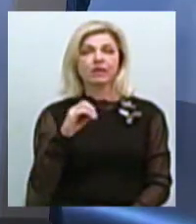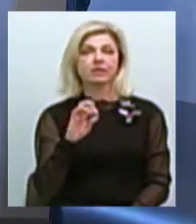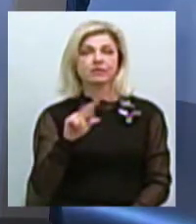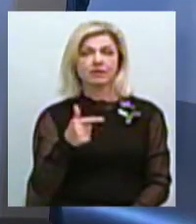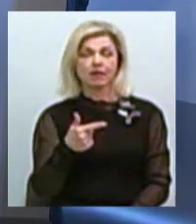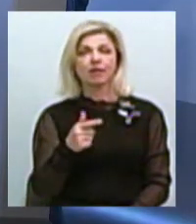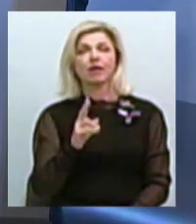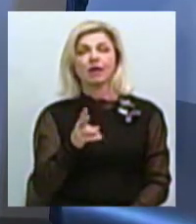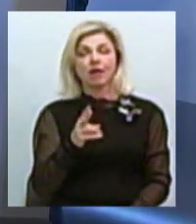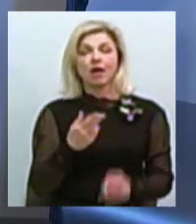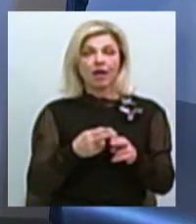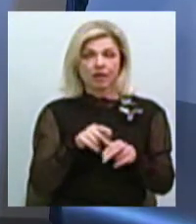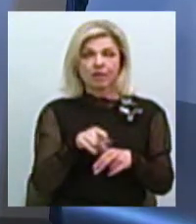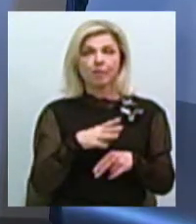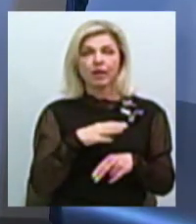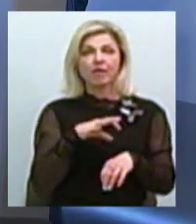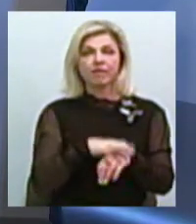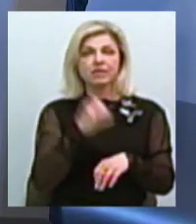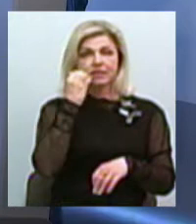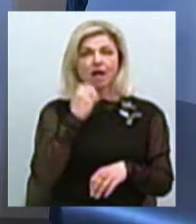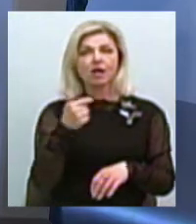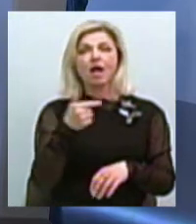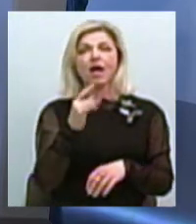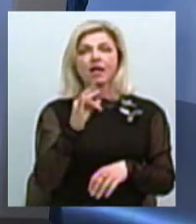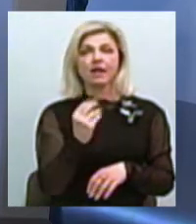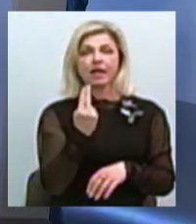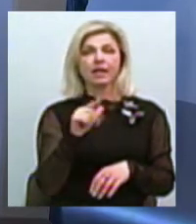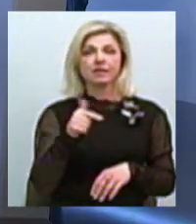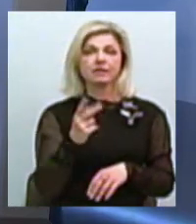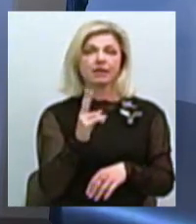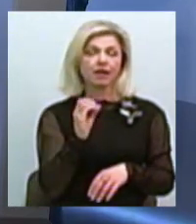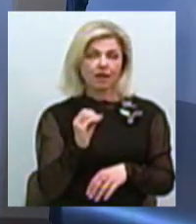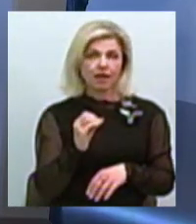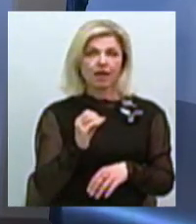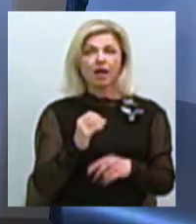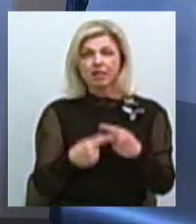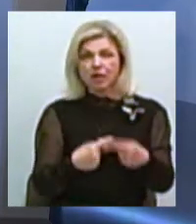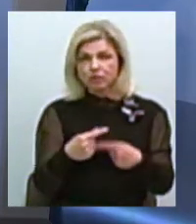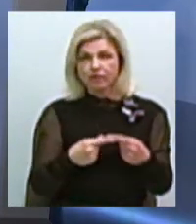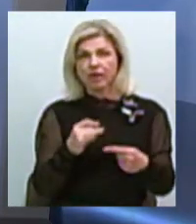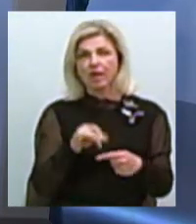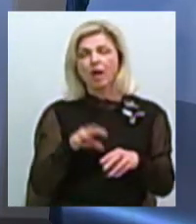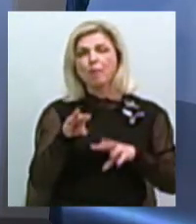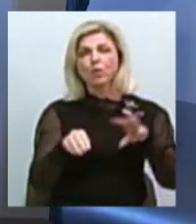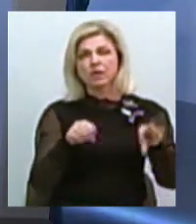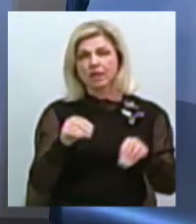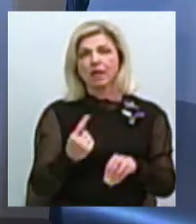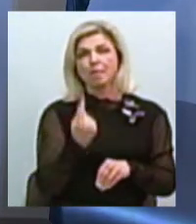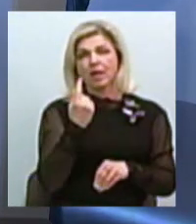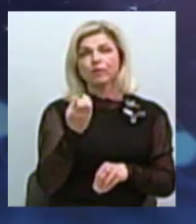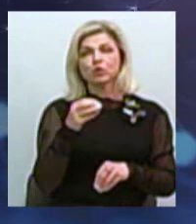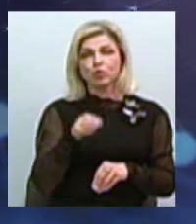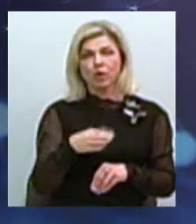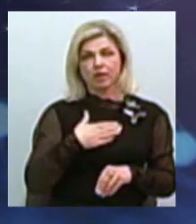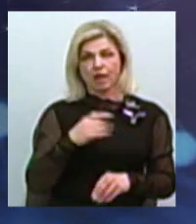Жовтневого на той момент виявлено рештки Старогрецького городища 4-2 століття н.е. та поселення перших століть н.е. Ще